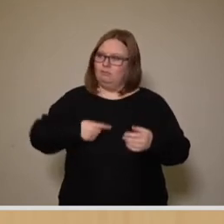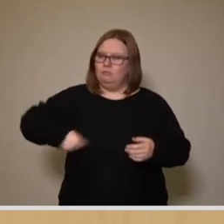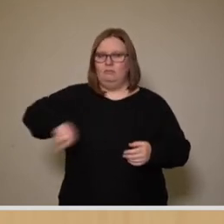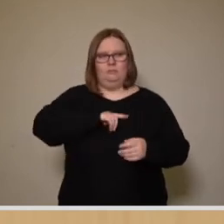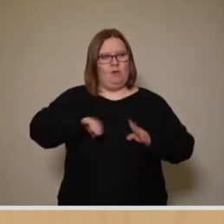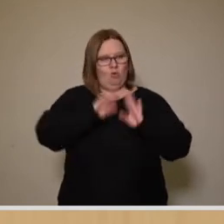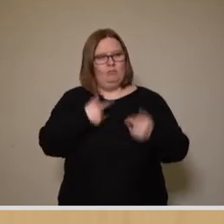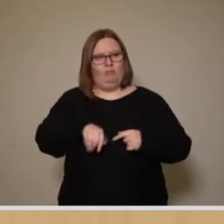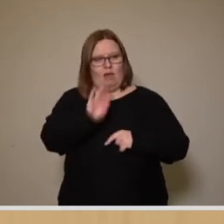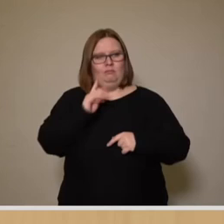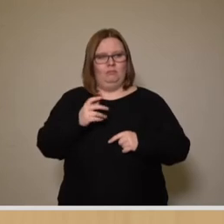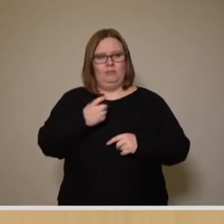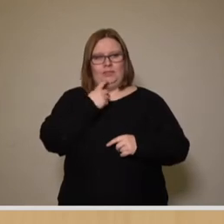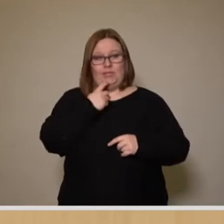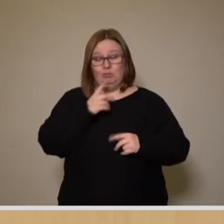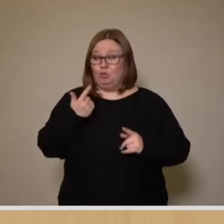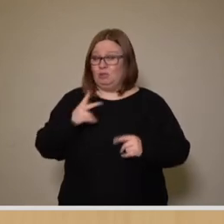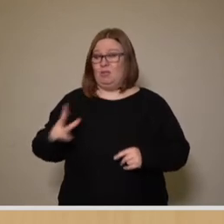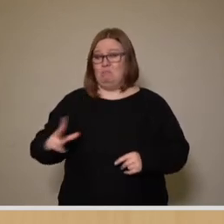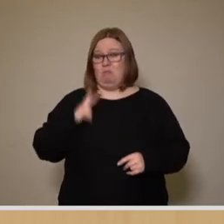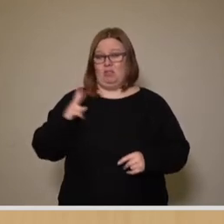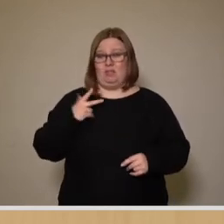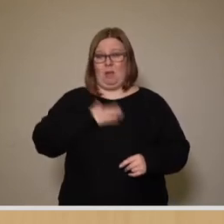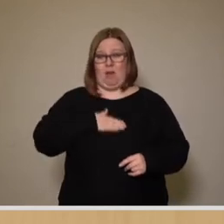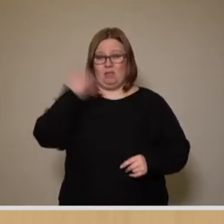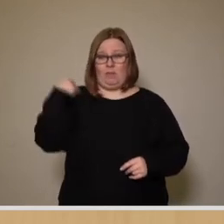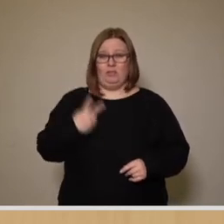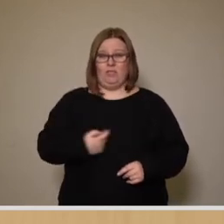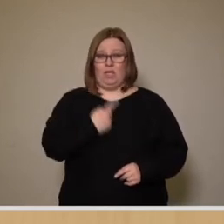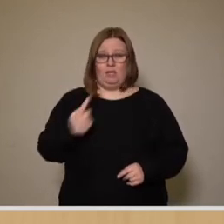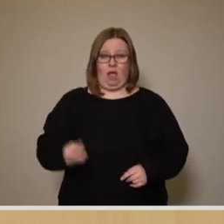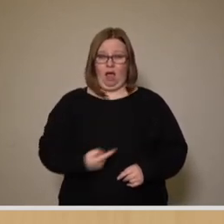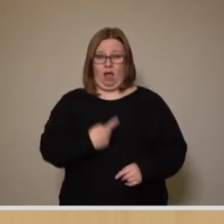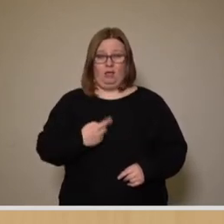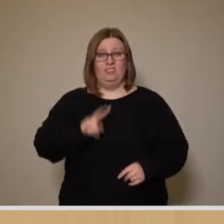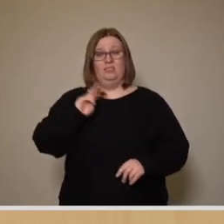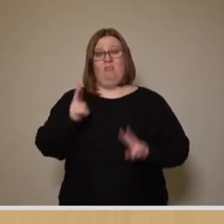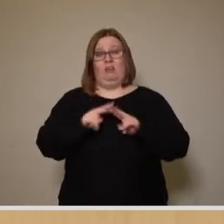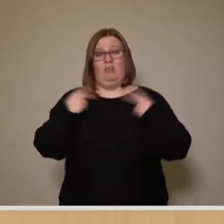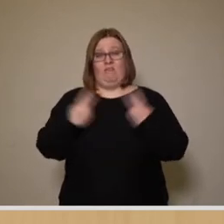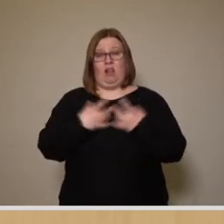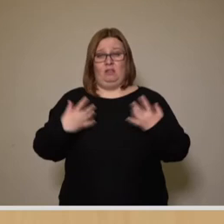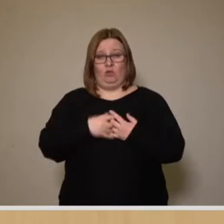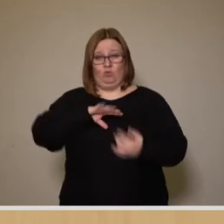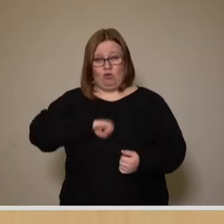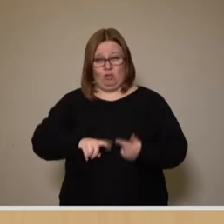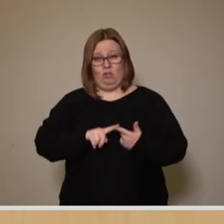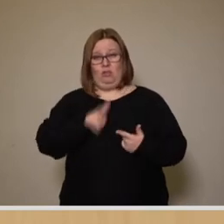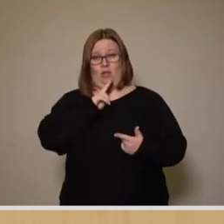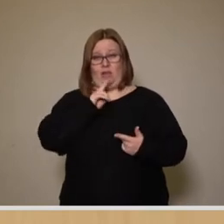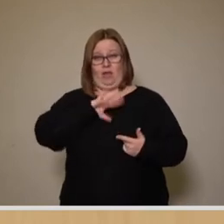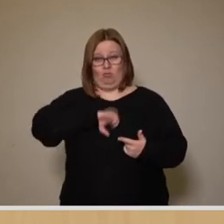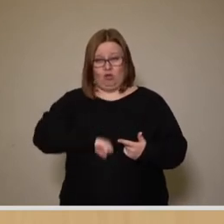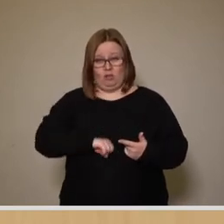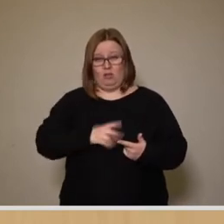Haus wünscht, ist eines der modernsten Bäder der 20er Jahre gewesen. Es hat den Zweiten Weltkrieg überstanden, es hat die DDR überstanden, ohne